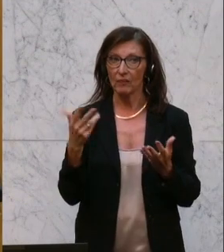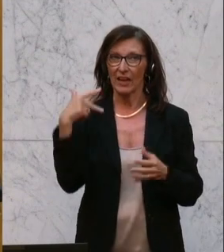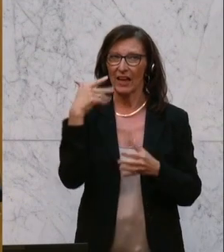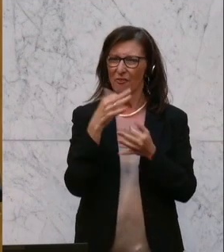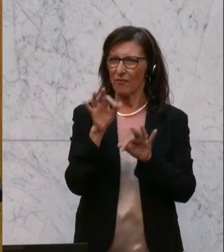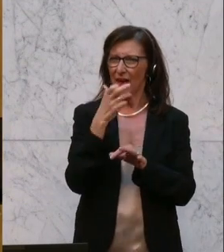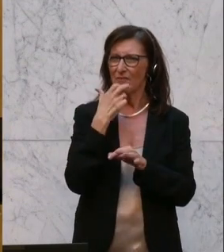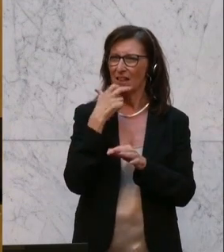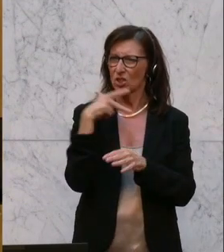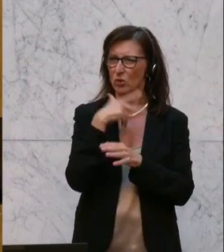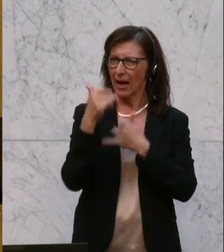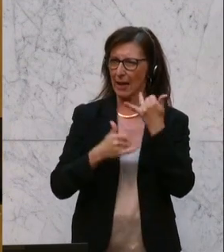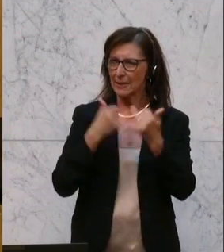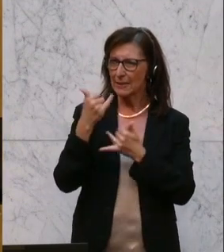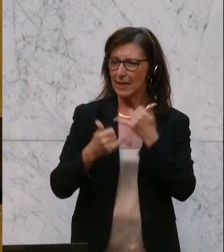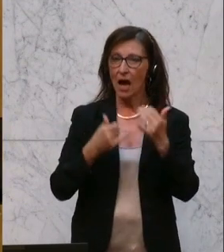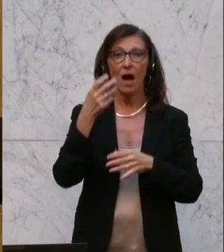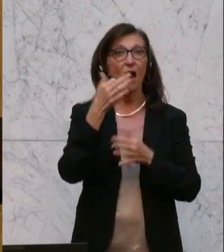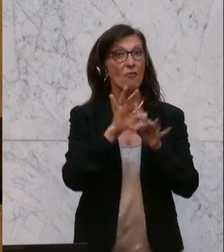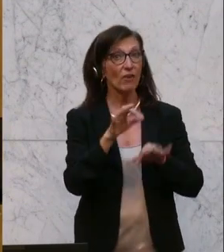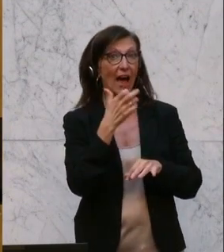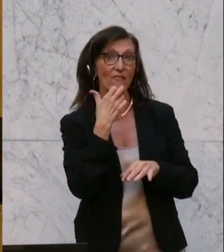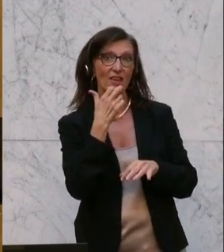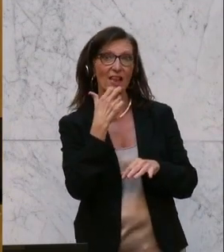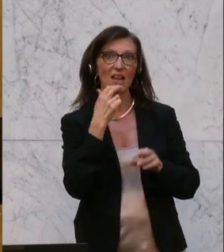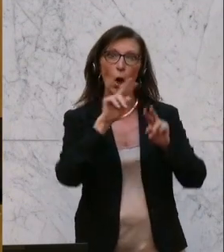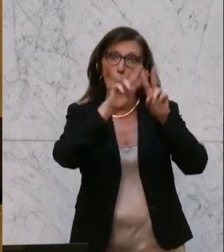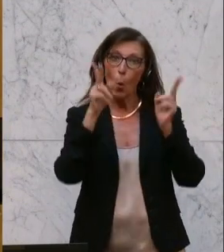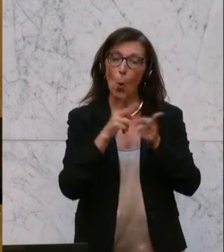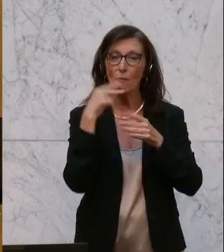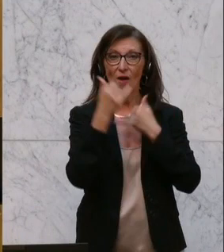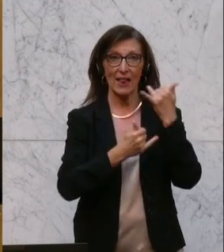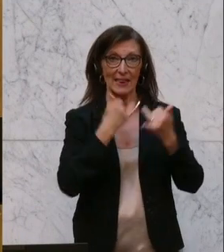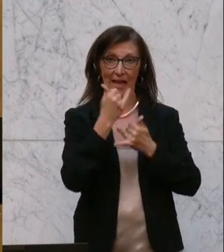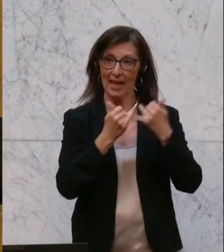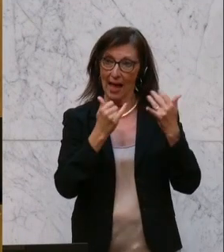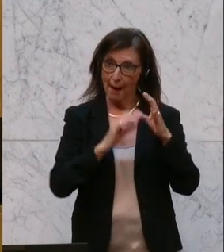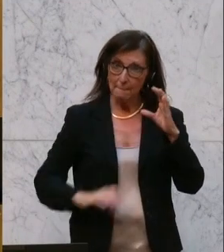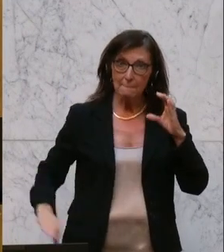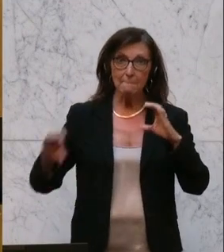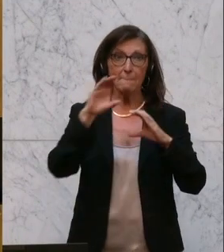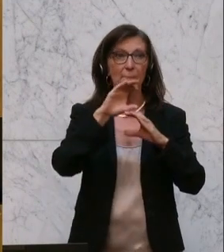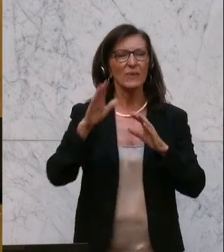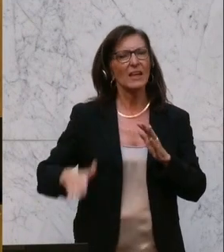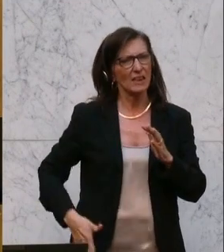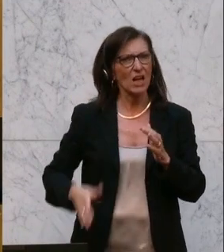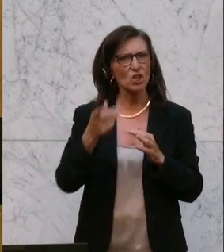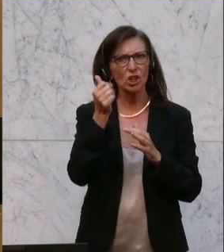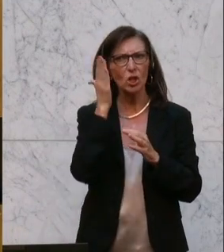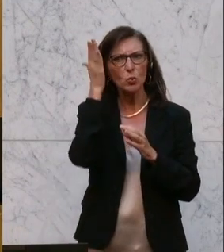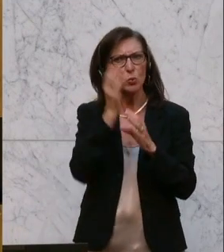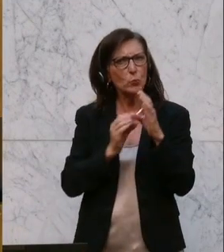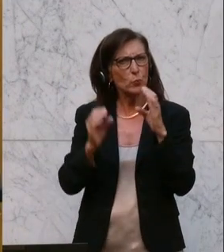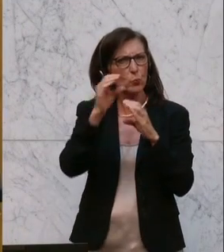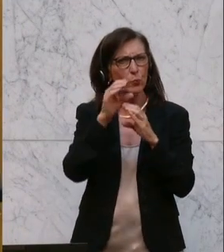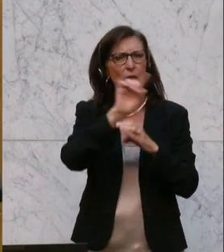Sozialjahr und im freiwilligen Umweltschutzjahr. Und es soll auch das Taschengeld, künftig erhöht wird und